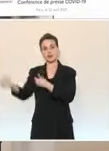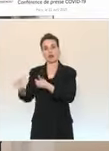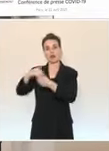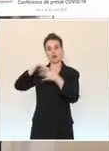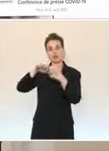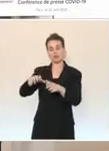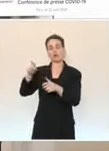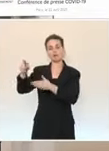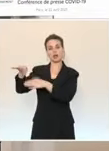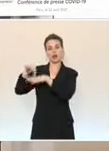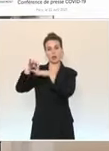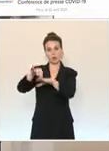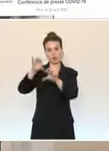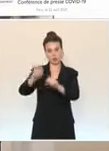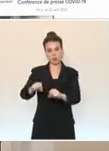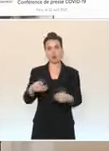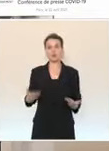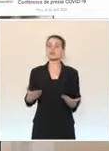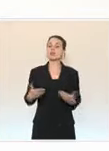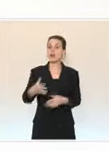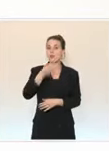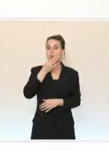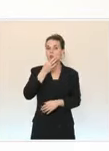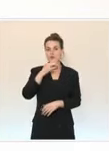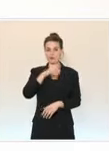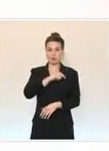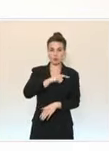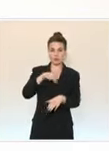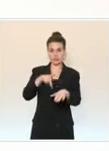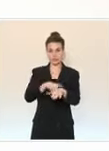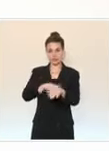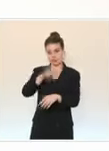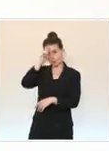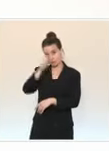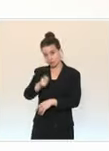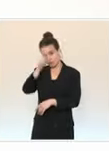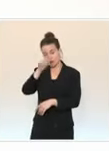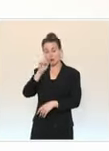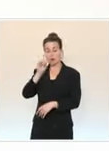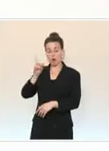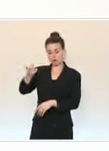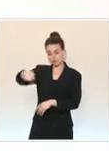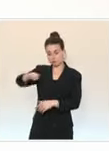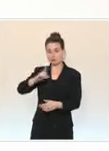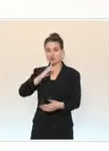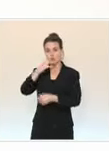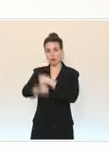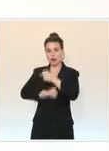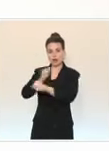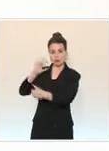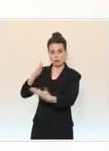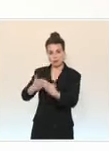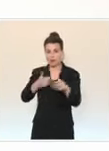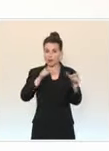l'ensemble des forces de l'ordre de notre pays qui, depuis plus d'un an, sont mobilisées pour faire respecter ces règles sanitaires. Elles le seront, vous le savez,